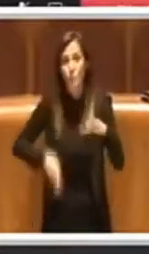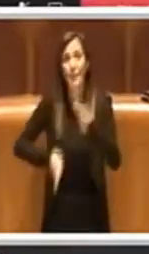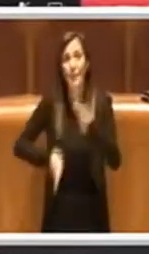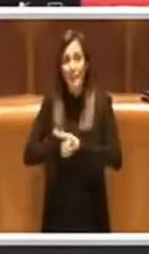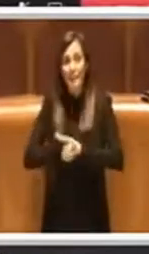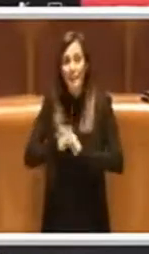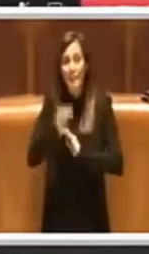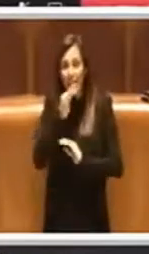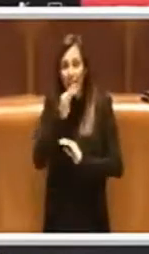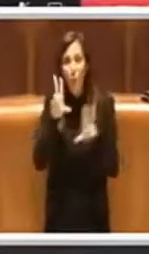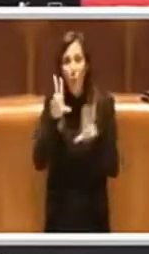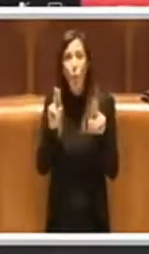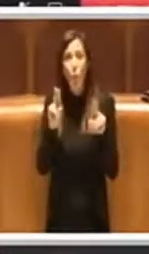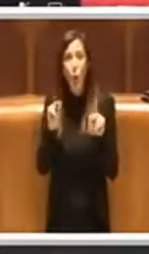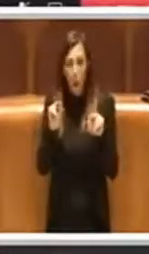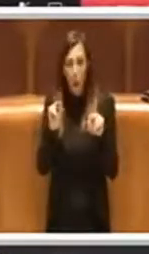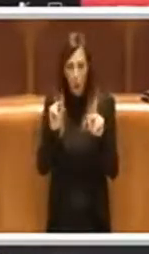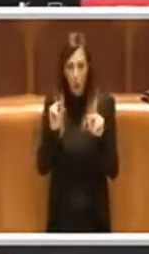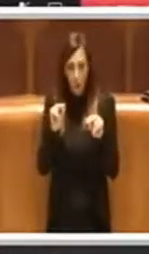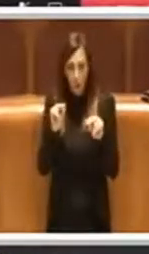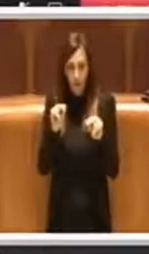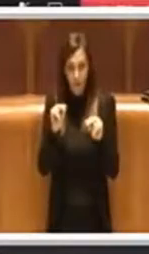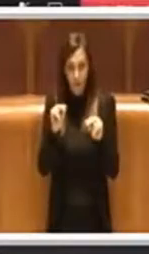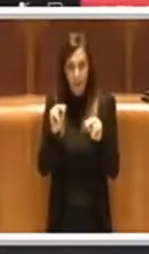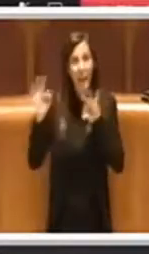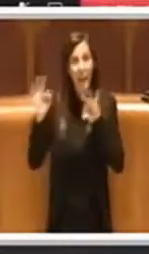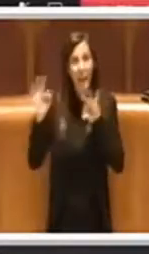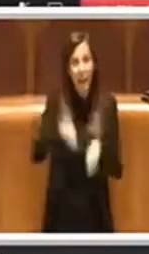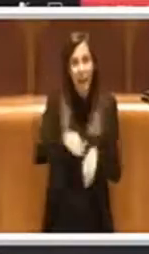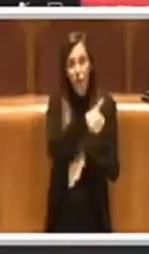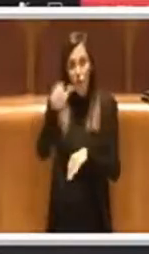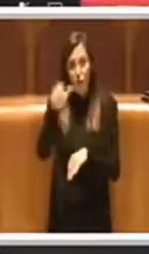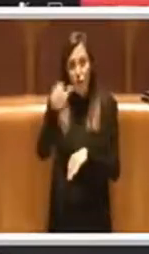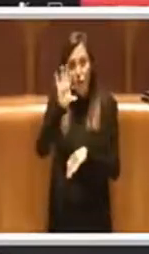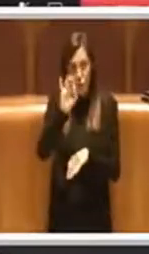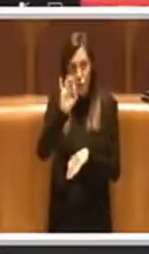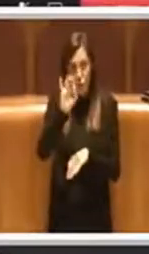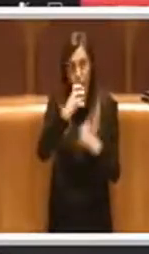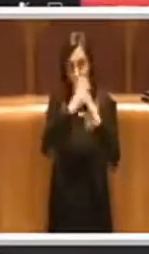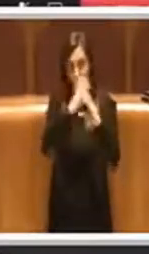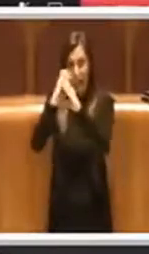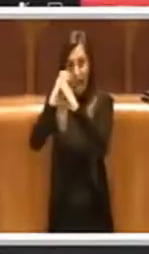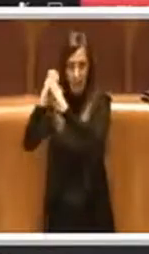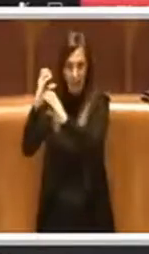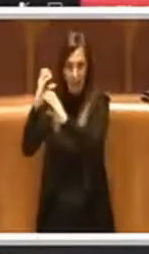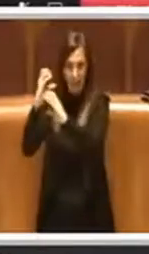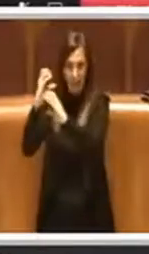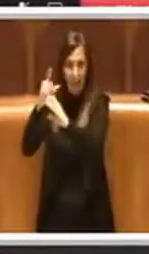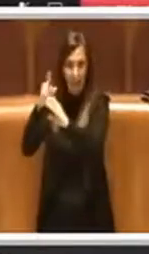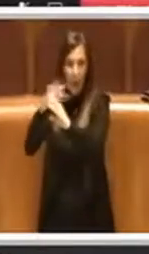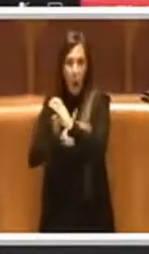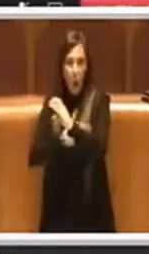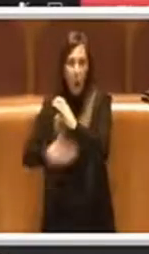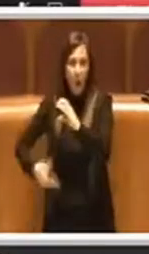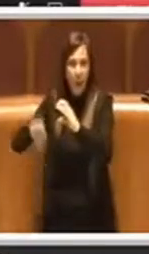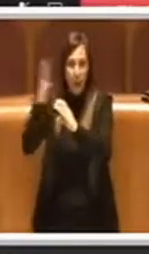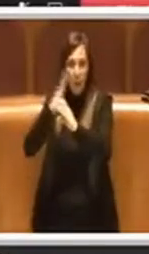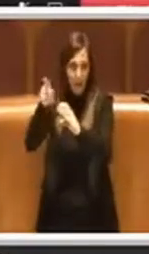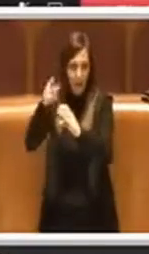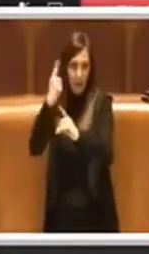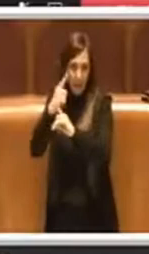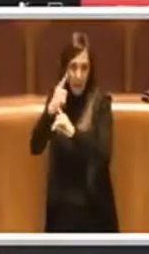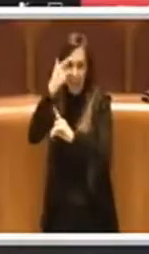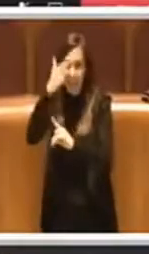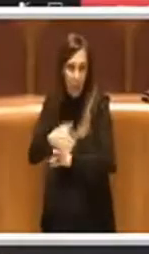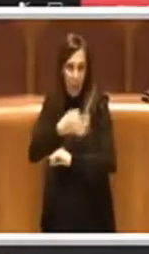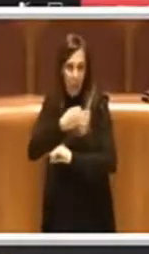nuovi, prima ne sono arrivati 150 che lo dovrebbe sapere la consigliera Baglio, venivano